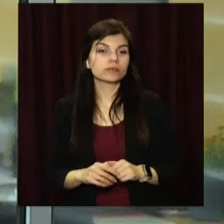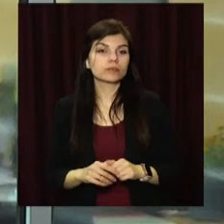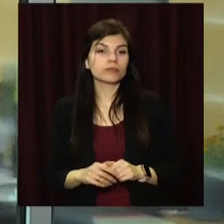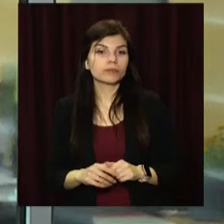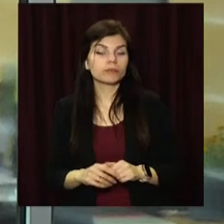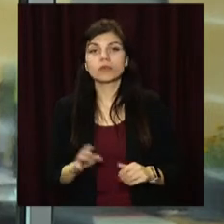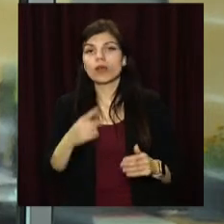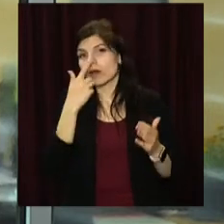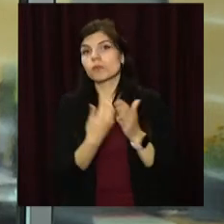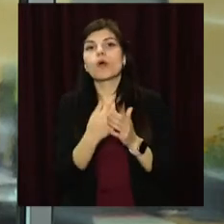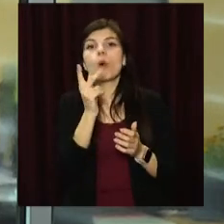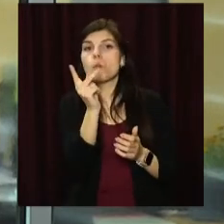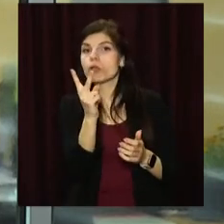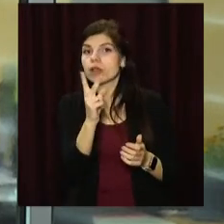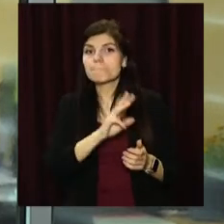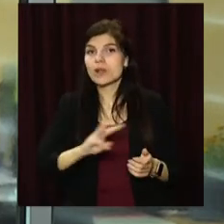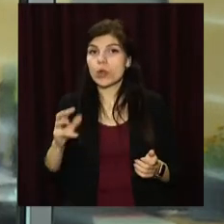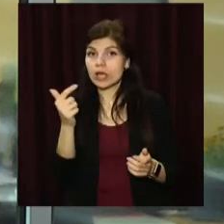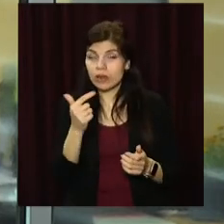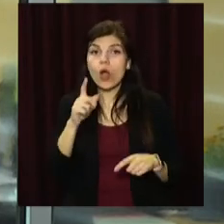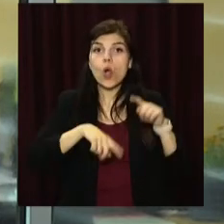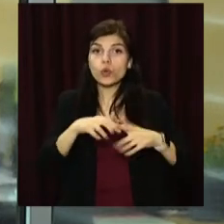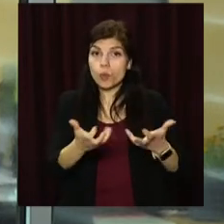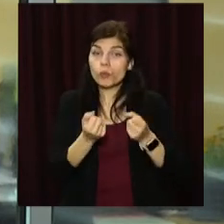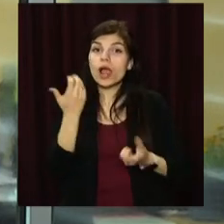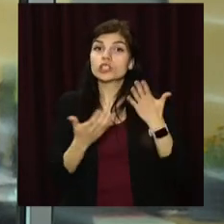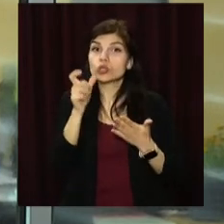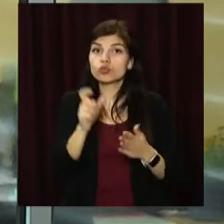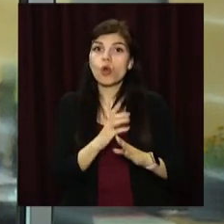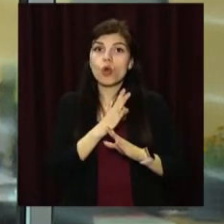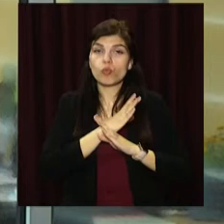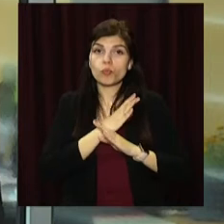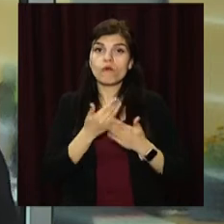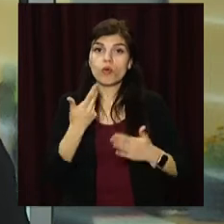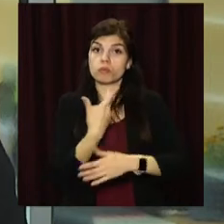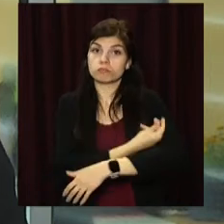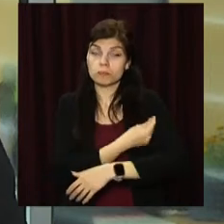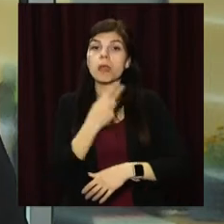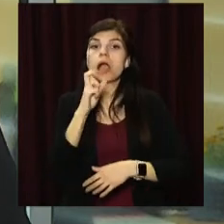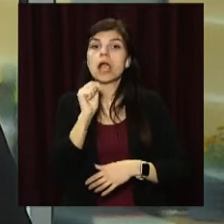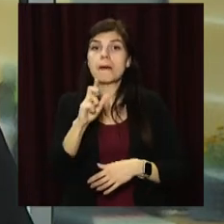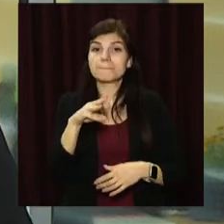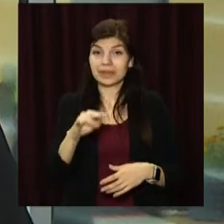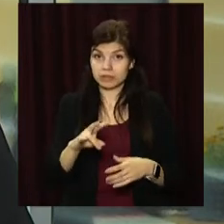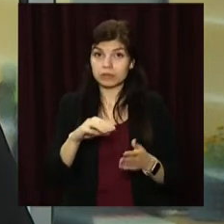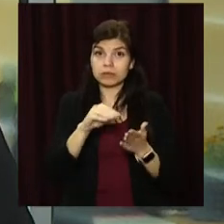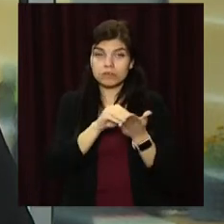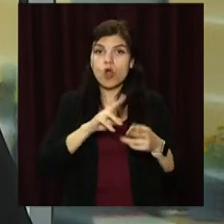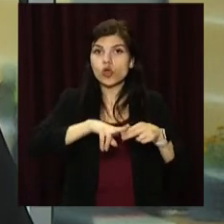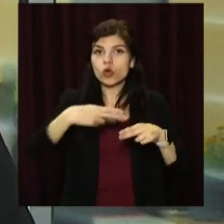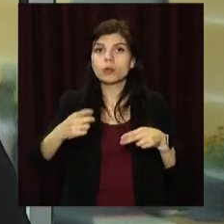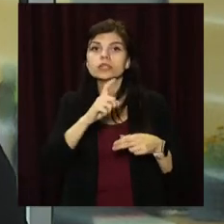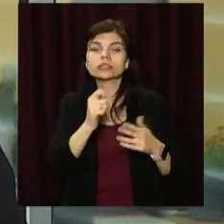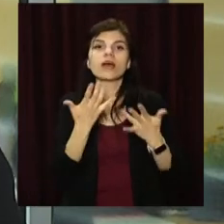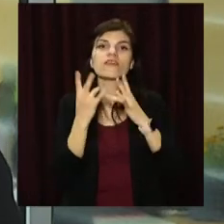До понад півтора мільйона гривень отримає родина, якщо людина помре від імунізації. Кабінет затвердив розмір компенсації за